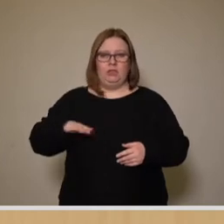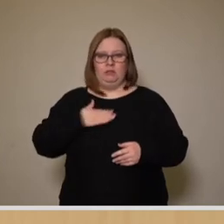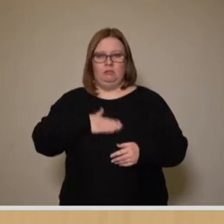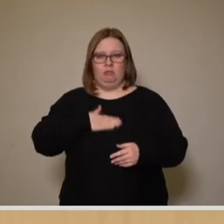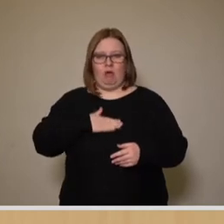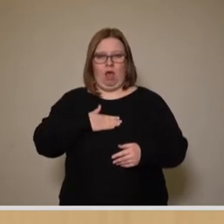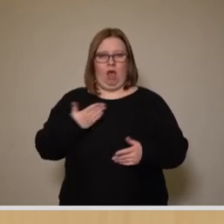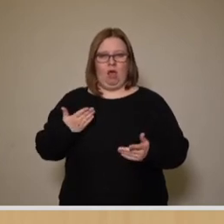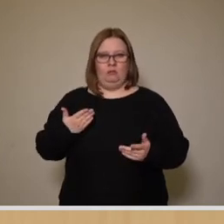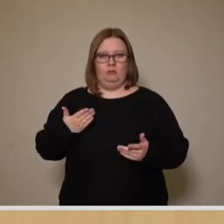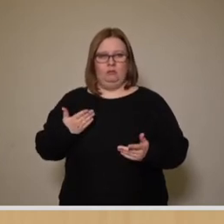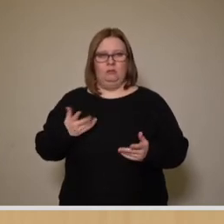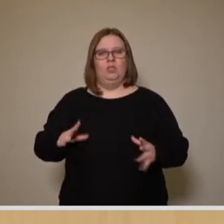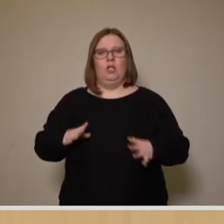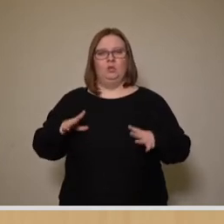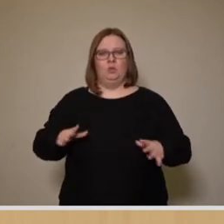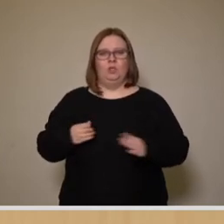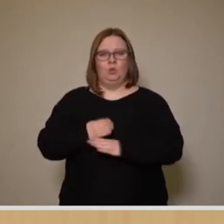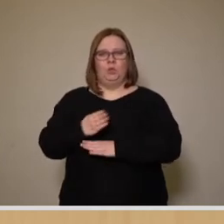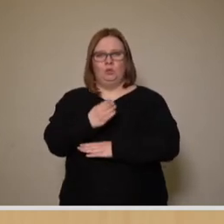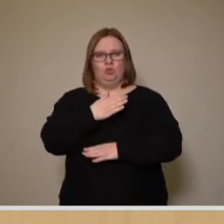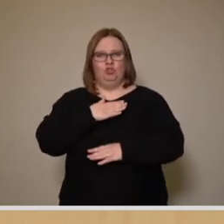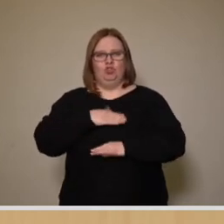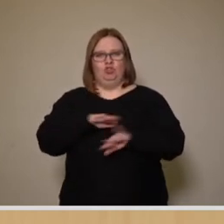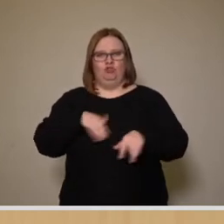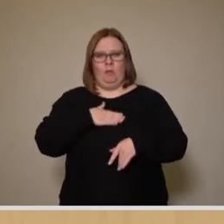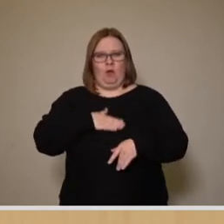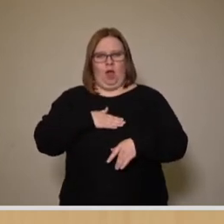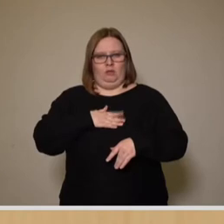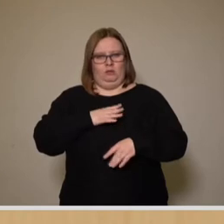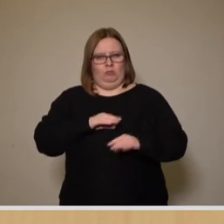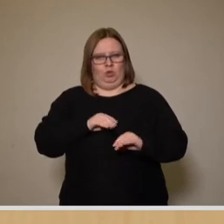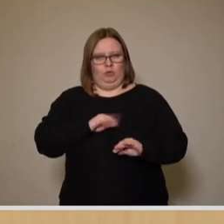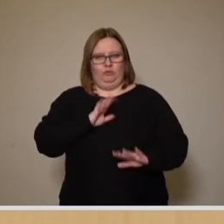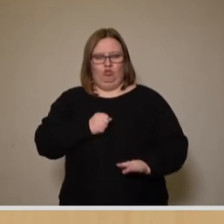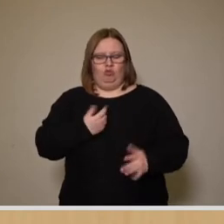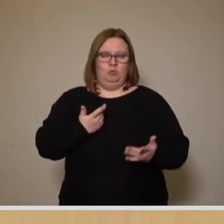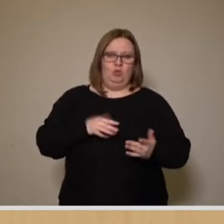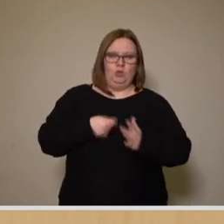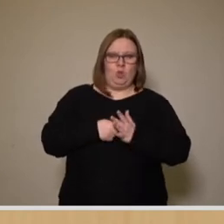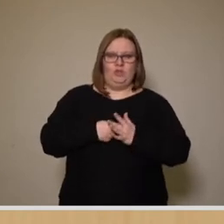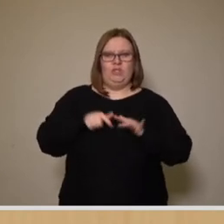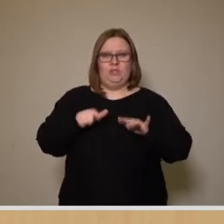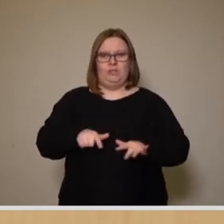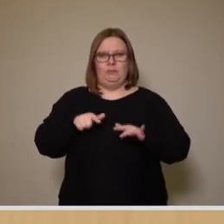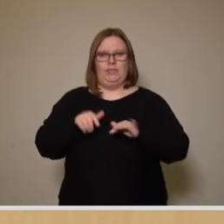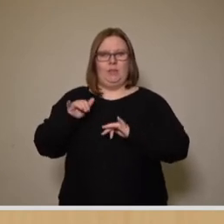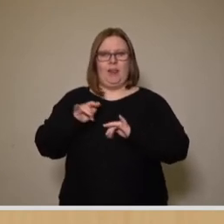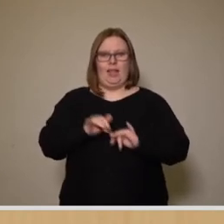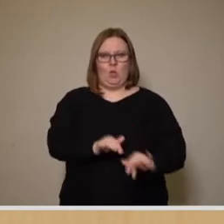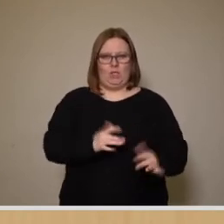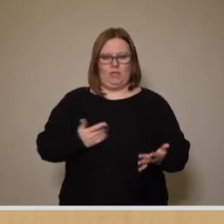als gesundheitsorientiertes Schwimmbad nutzen möchte, wird von Kosten von 17 Millionen ausgegangen.